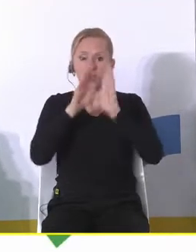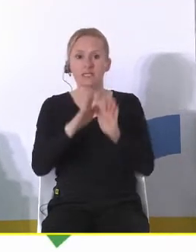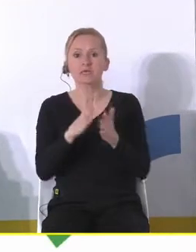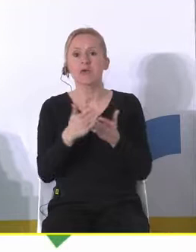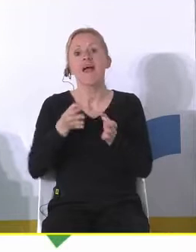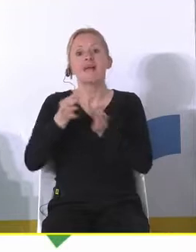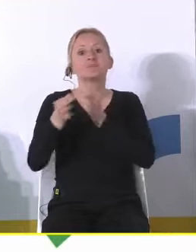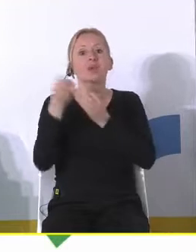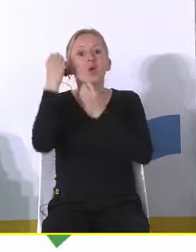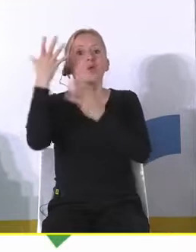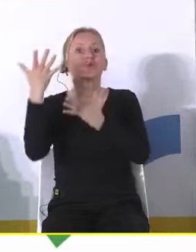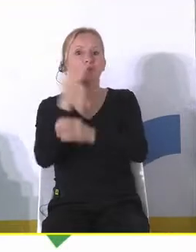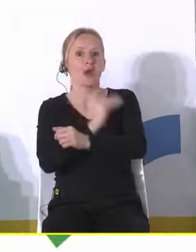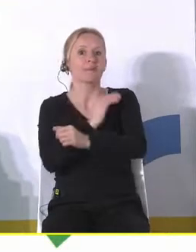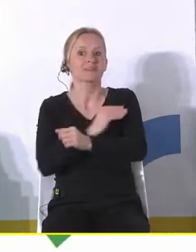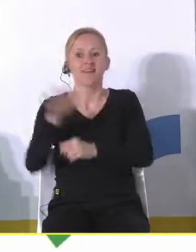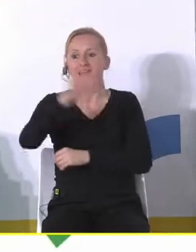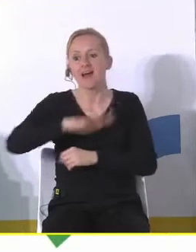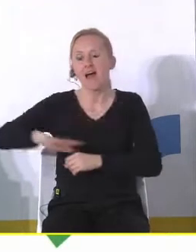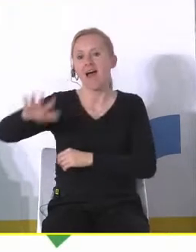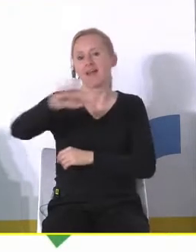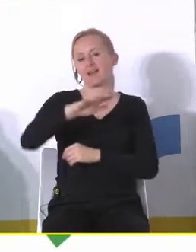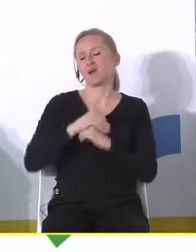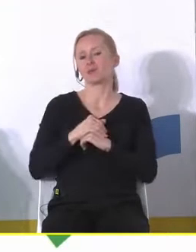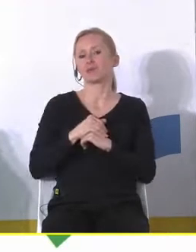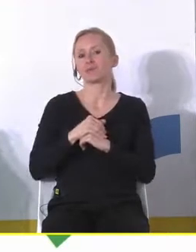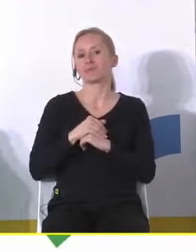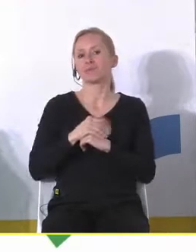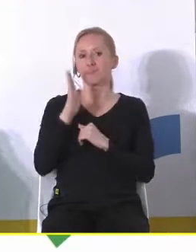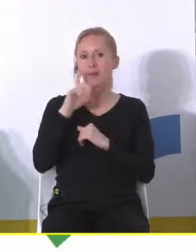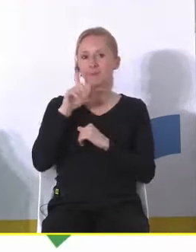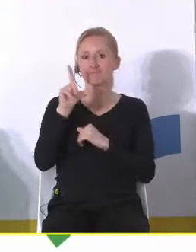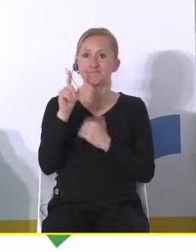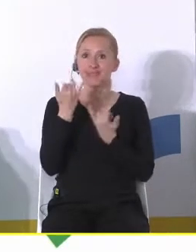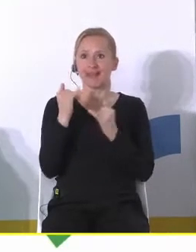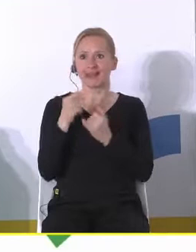dziedzictwo kultury materialnej tego regionu poszli dalej